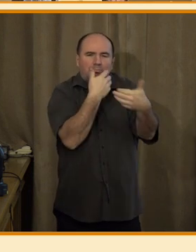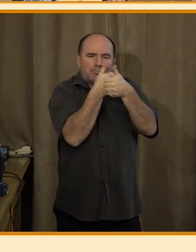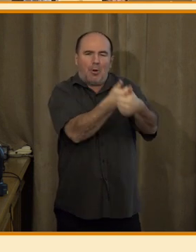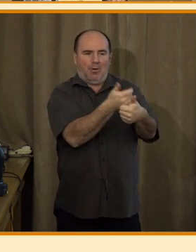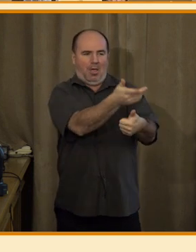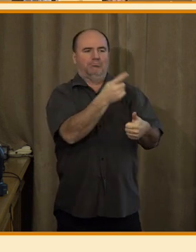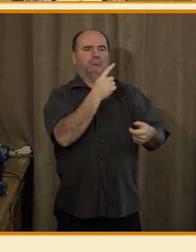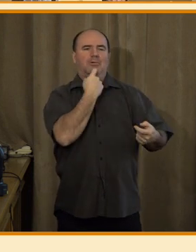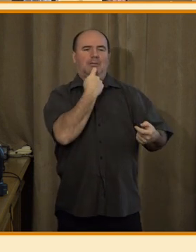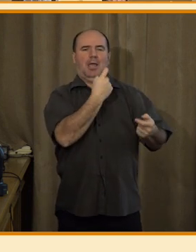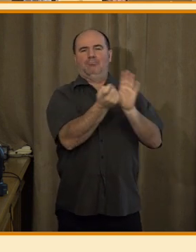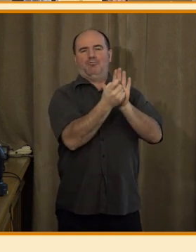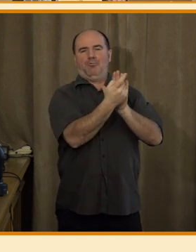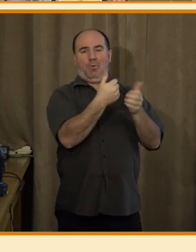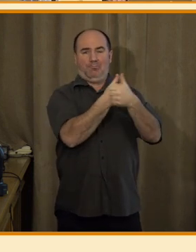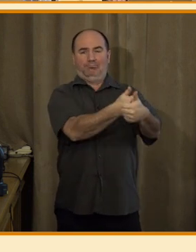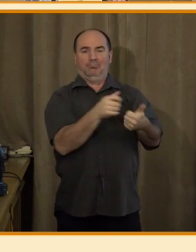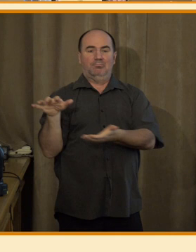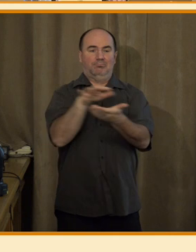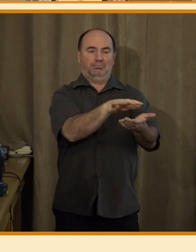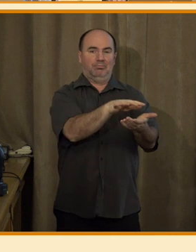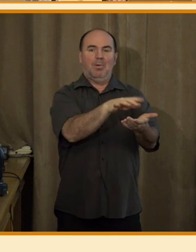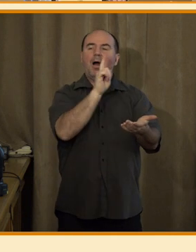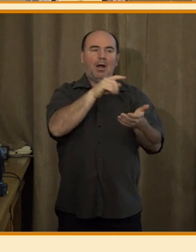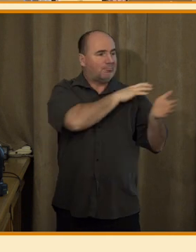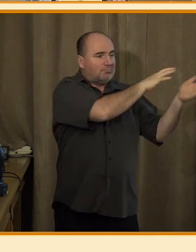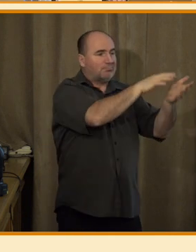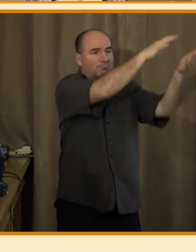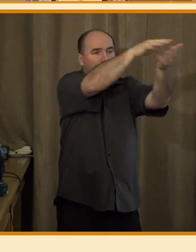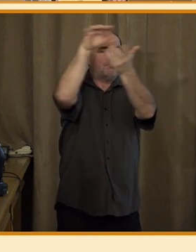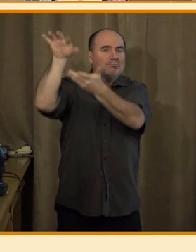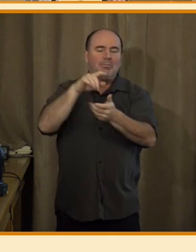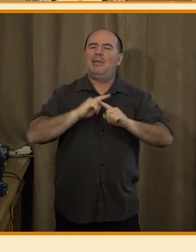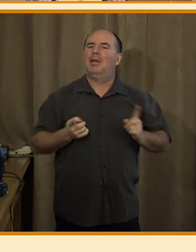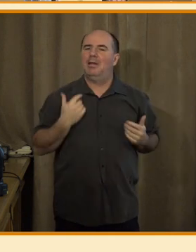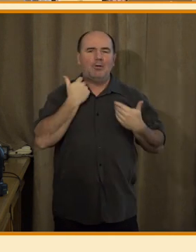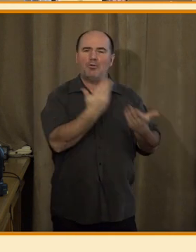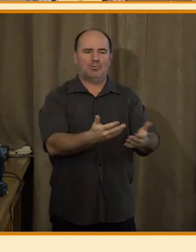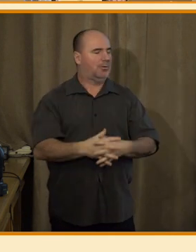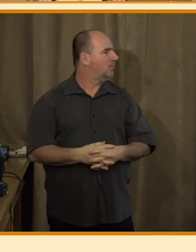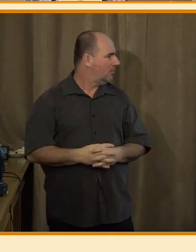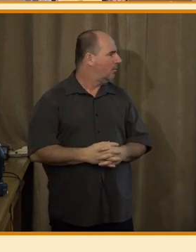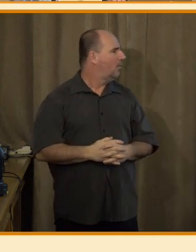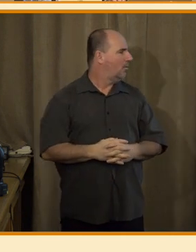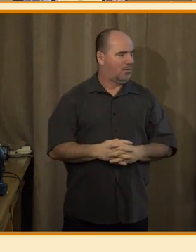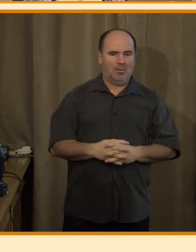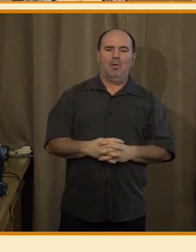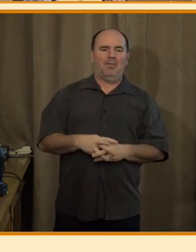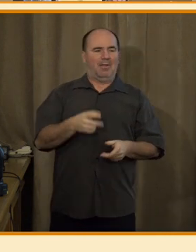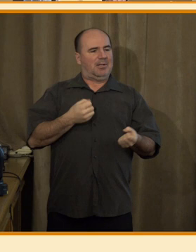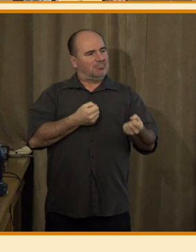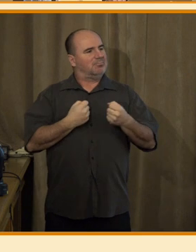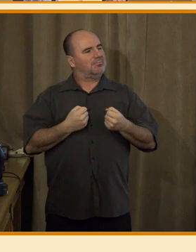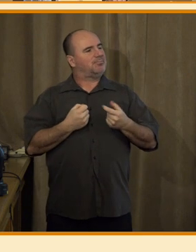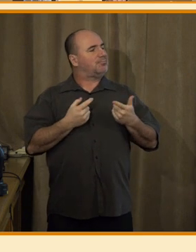je designována tak, že se snaží si toho čtenáře přitáhnout.